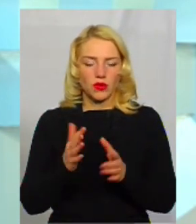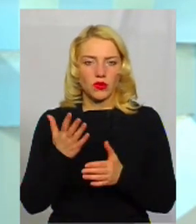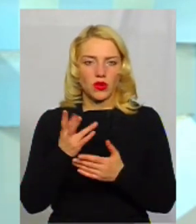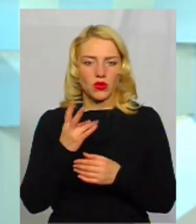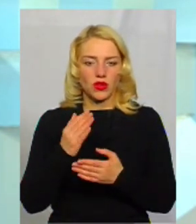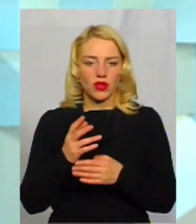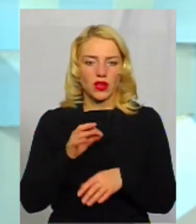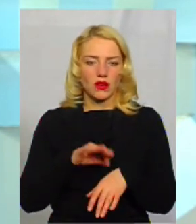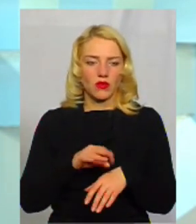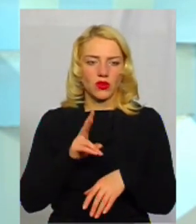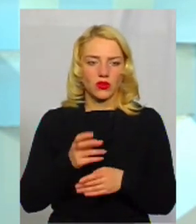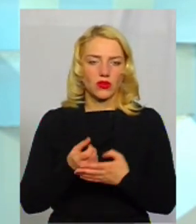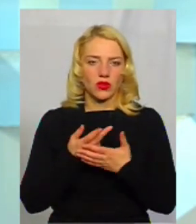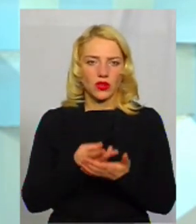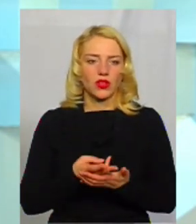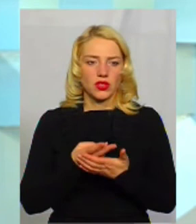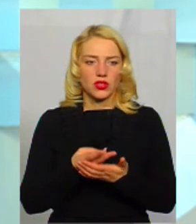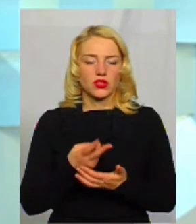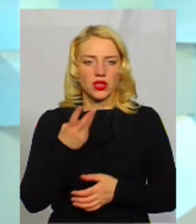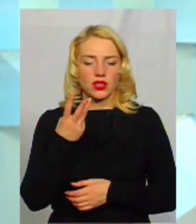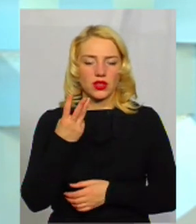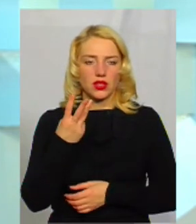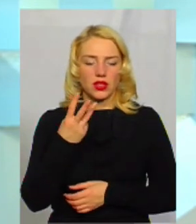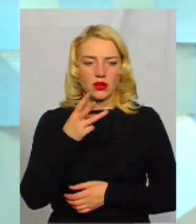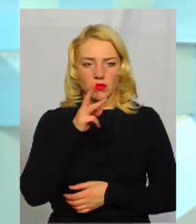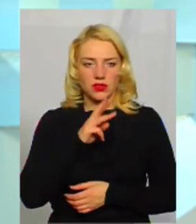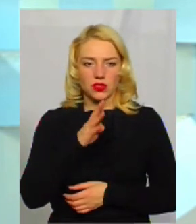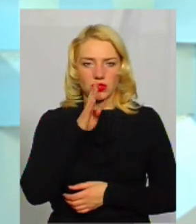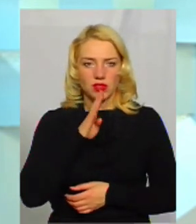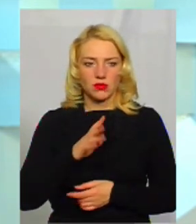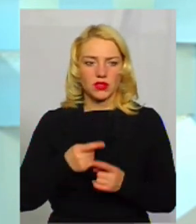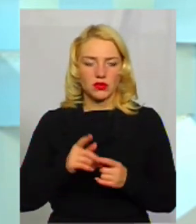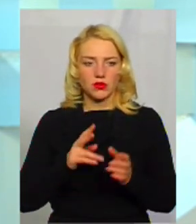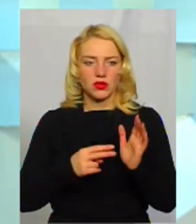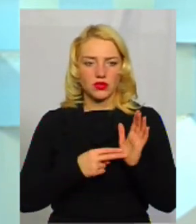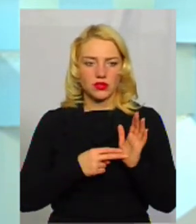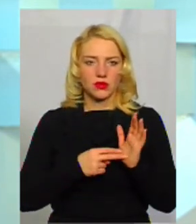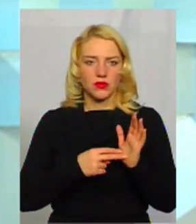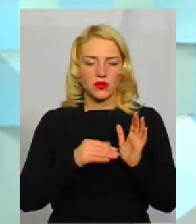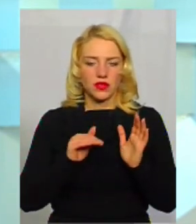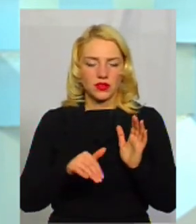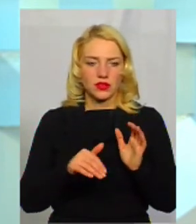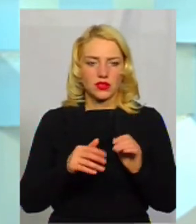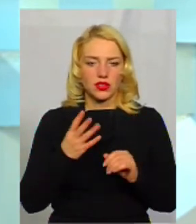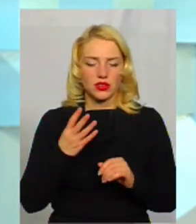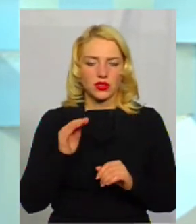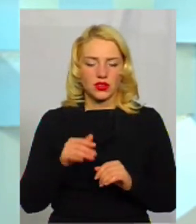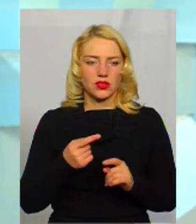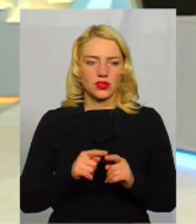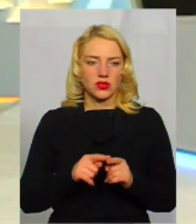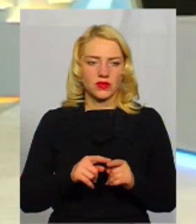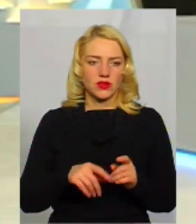але є хворі, які лежать по 3-4 місяці, але це тих семих буде 7 тисяч чи 3 тисячі буде заплачено за ці всі